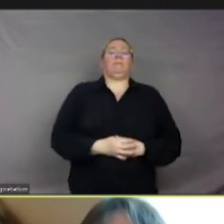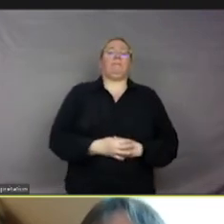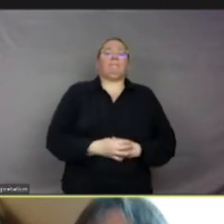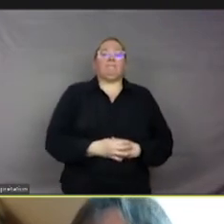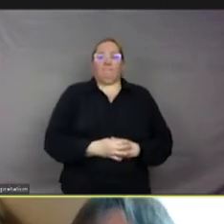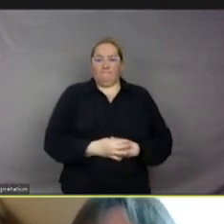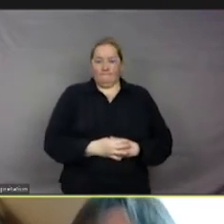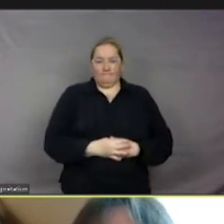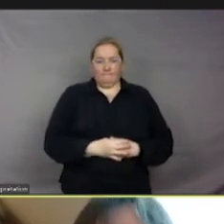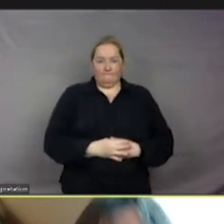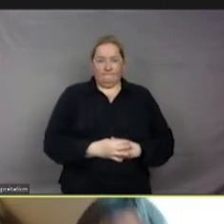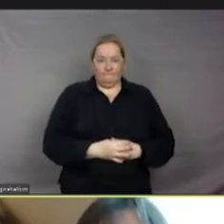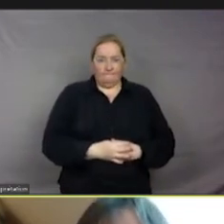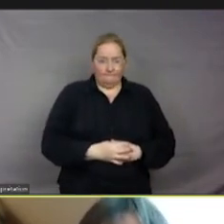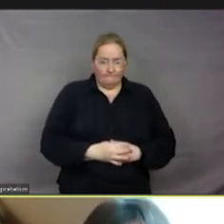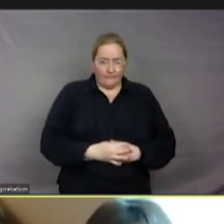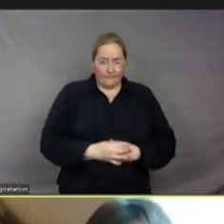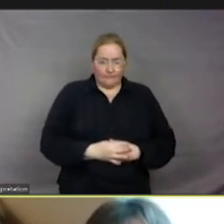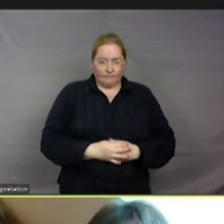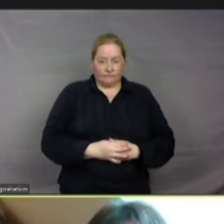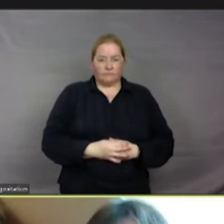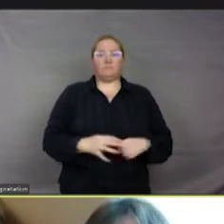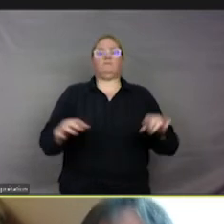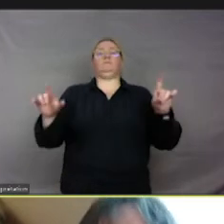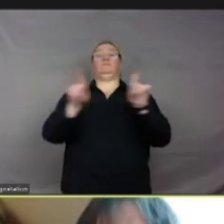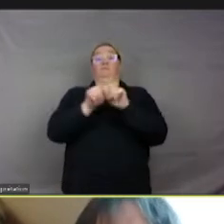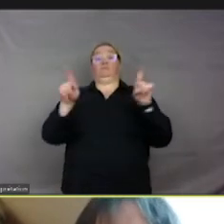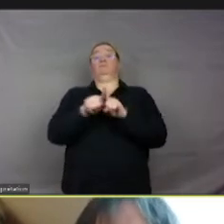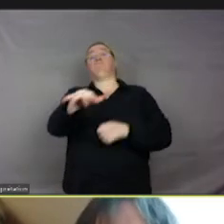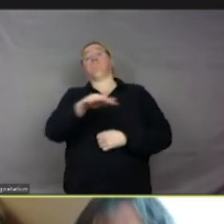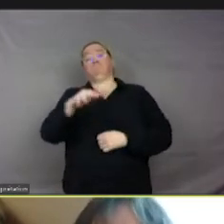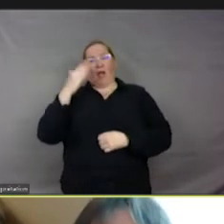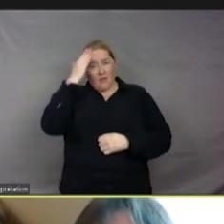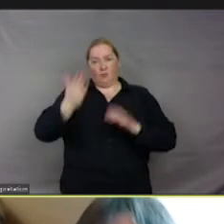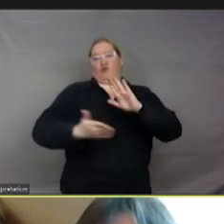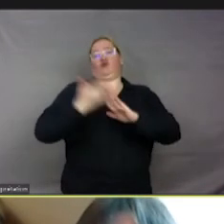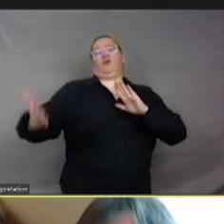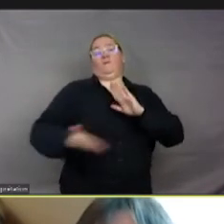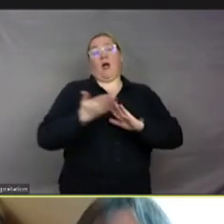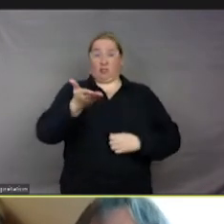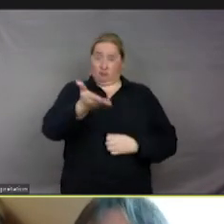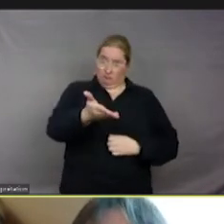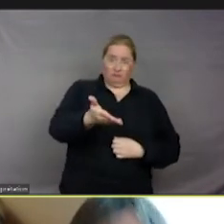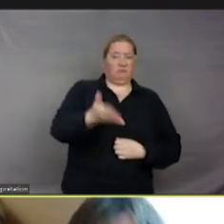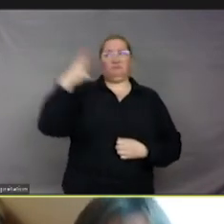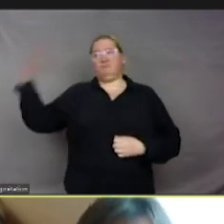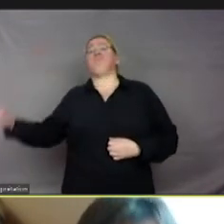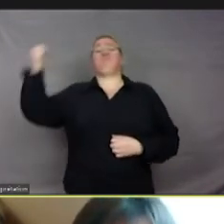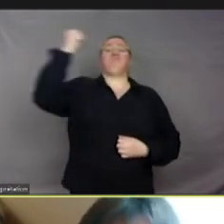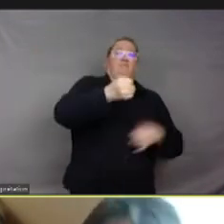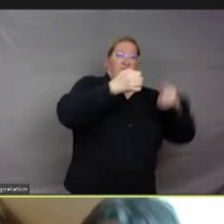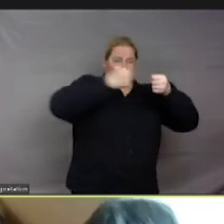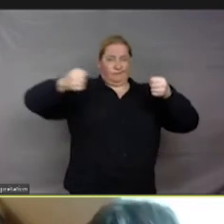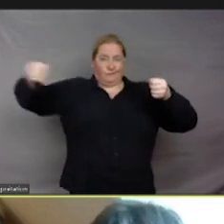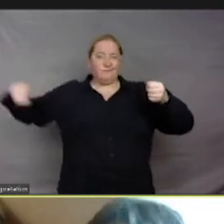C'est vrai aussi pour les animaux sauvages. Les animaux sauvages qui vont être en captivité ou bien en